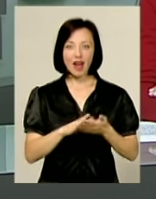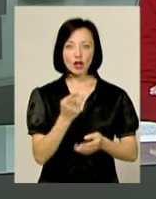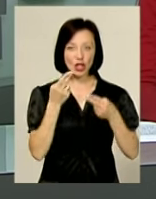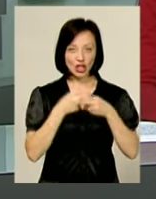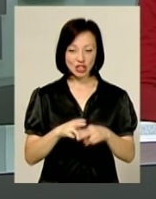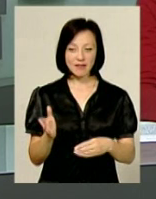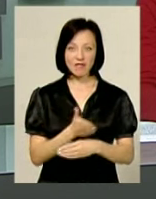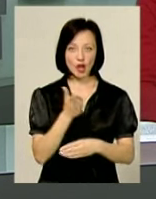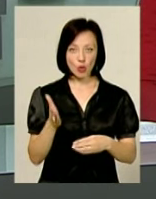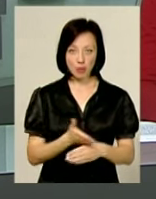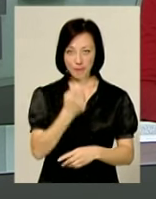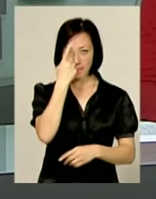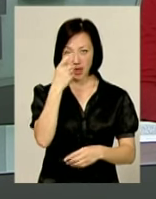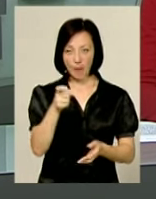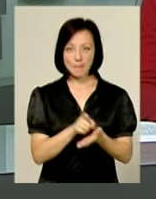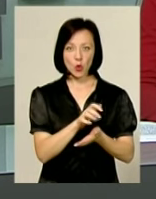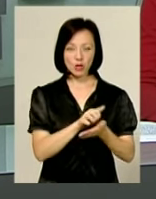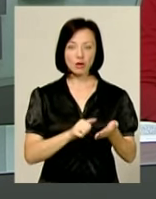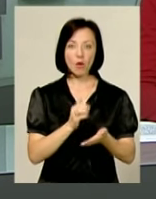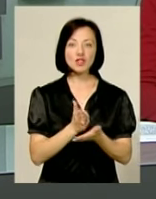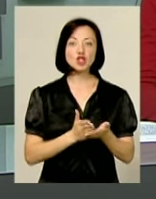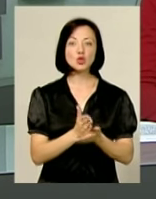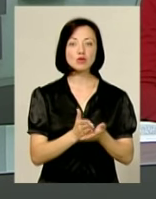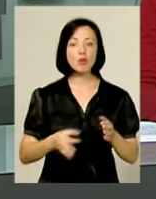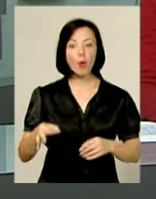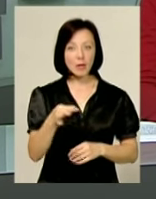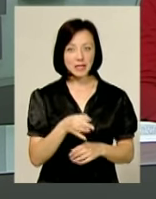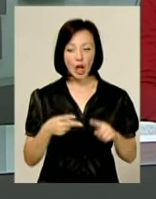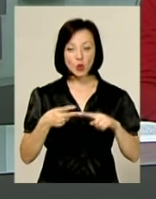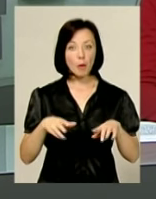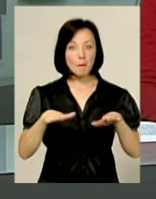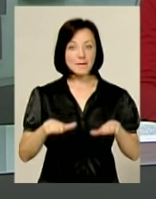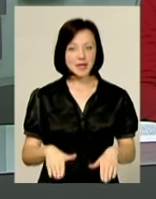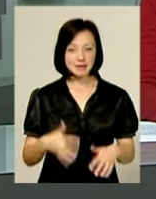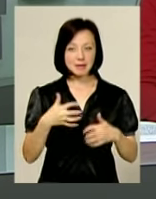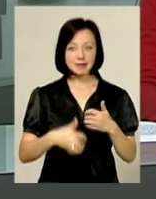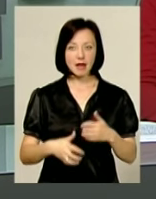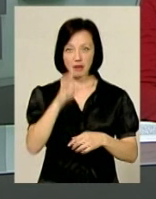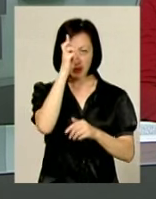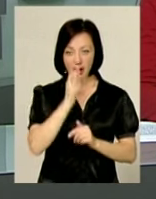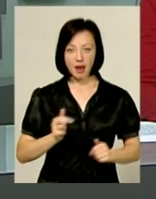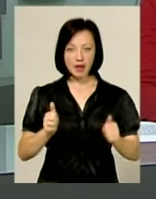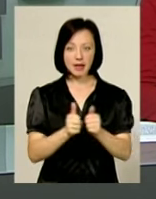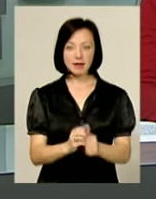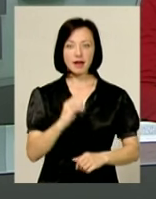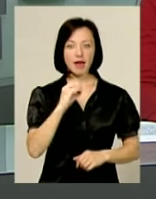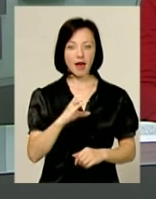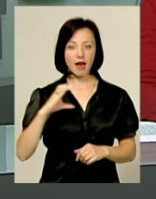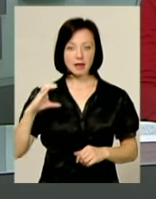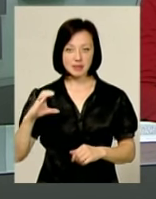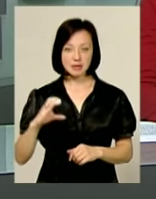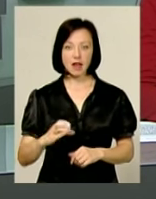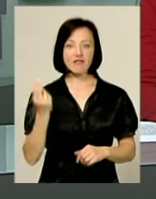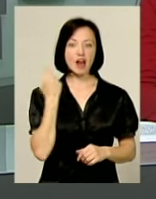повідомляють у Державній фіскальній службі Хмельницької області. На другому місці серед країн ЄС, які експортує товари із Хмельниччини –